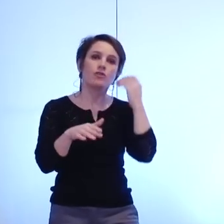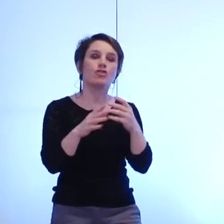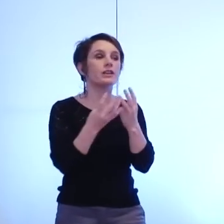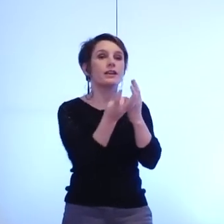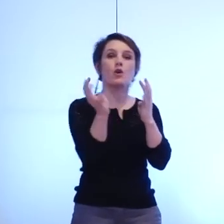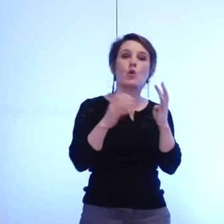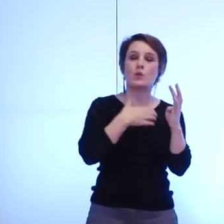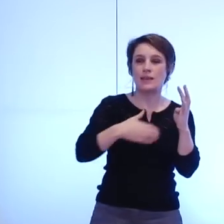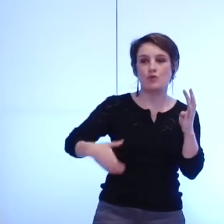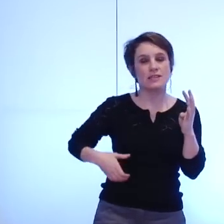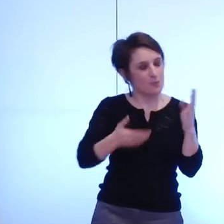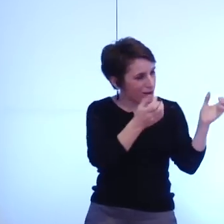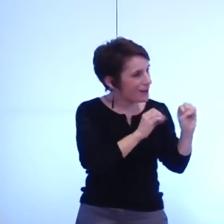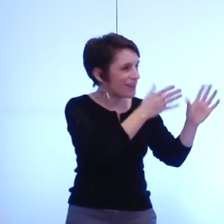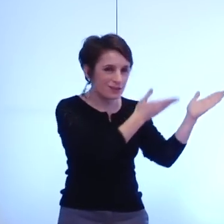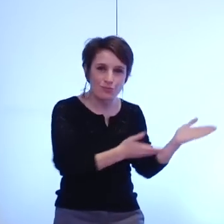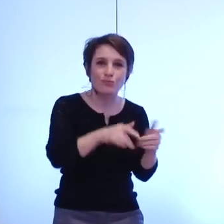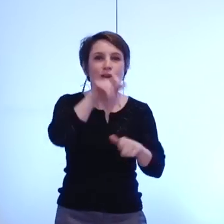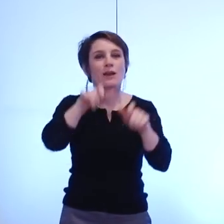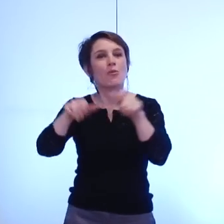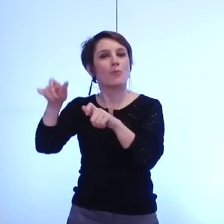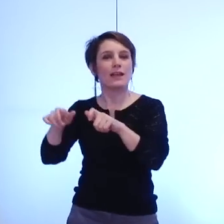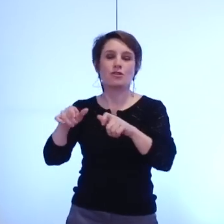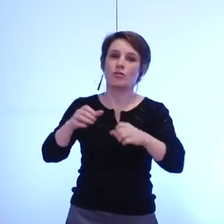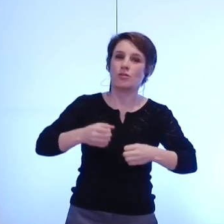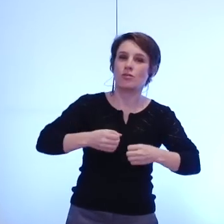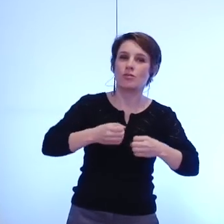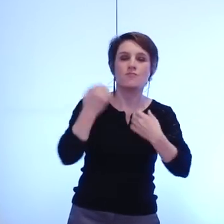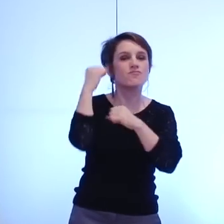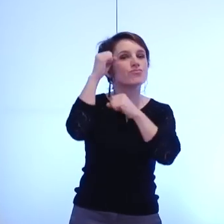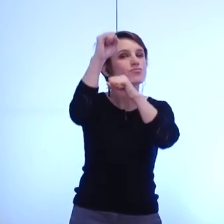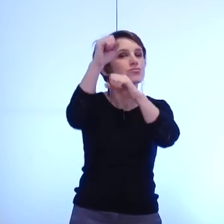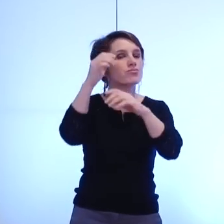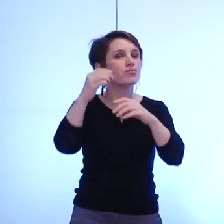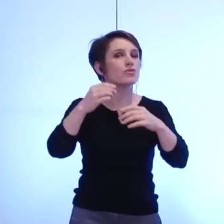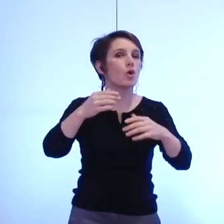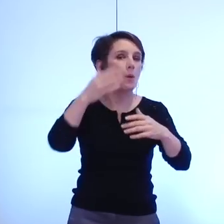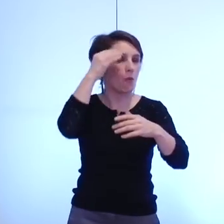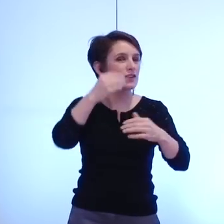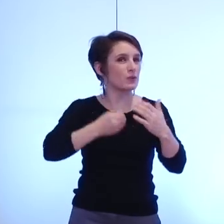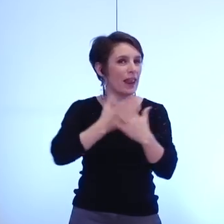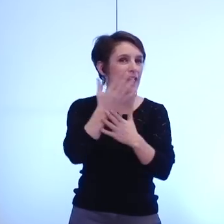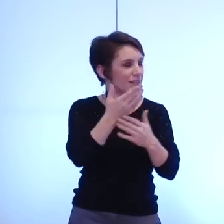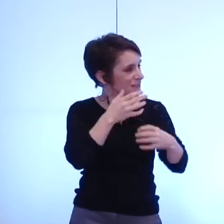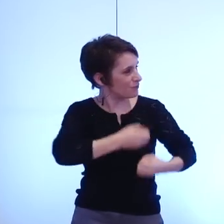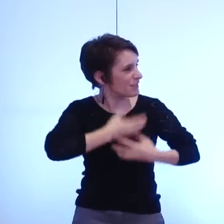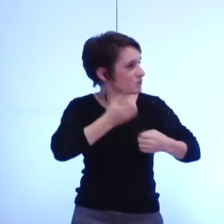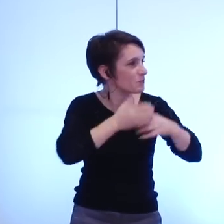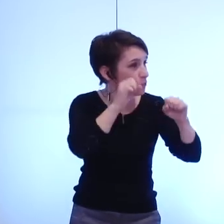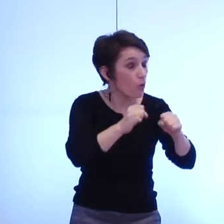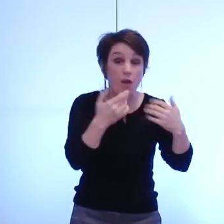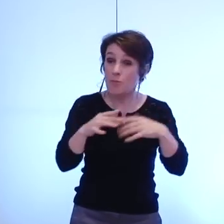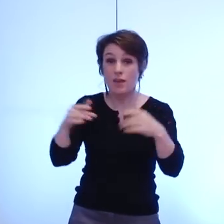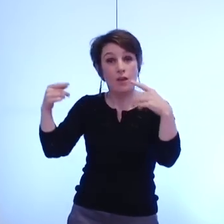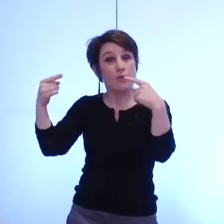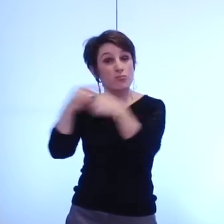mais vous en condamnez 200 en lâchant les musiciens du Louvre-Grenoble. Il est particulièrement désolant de voir cette assemblée